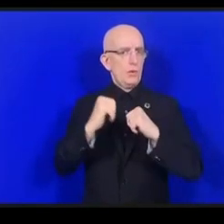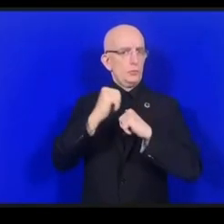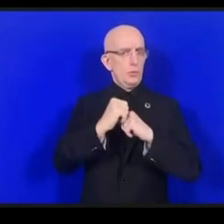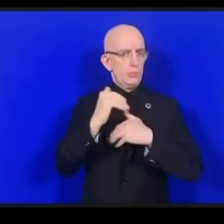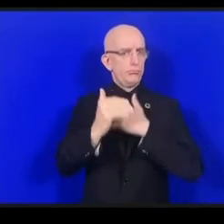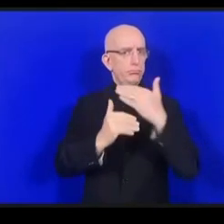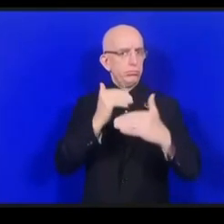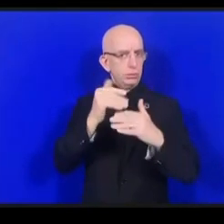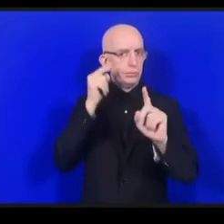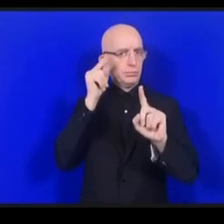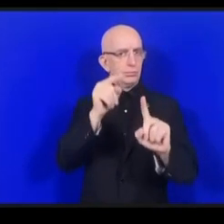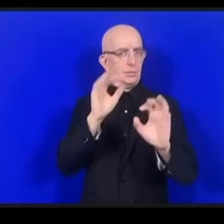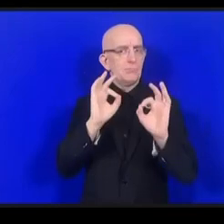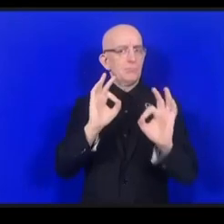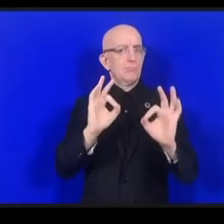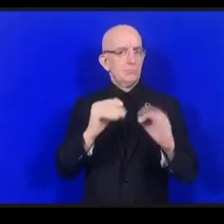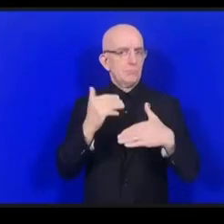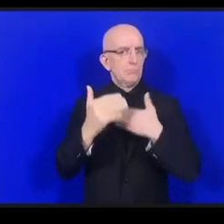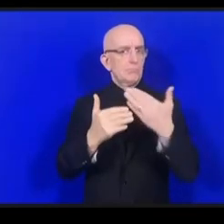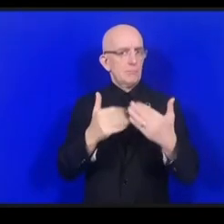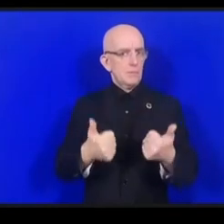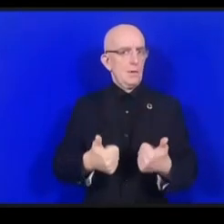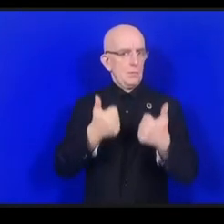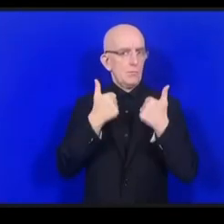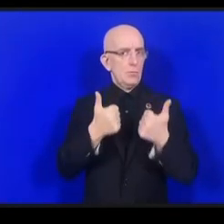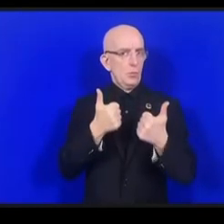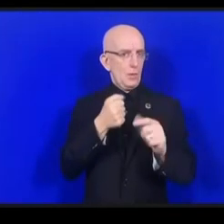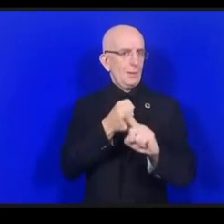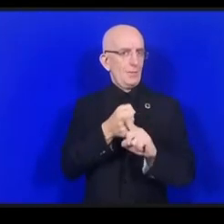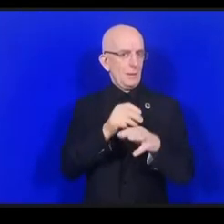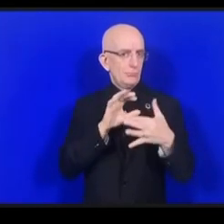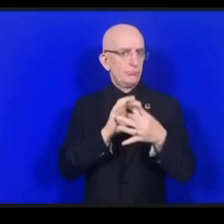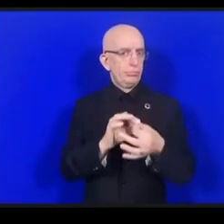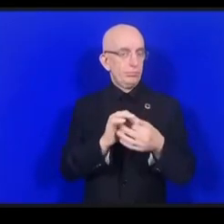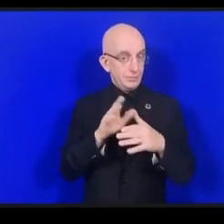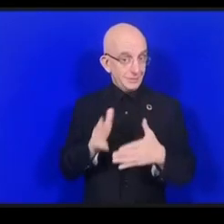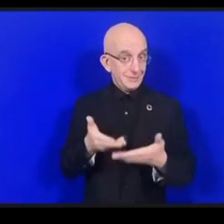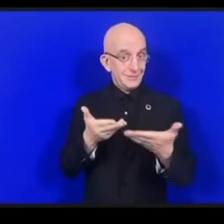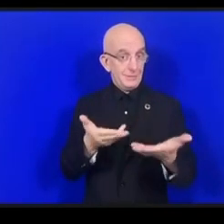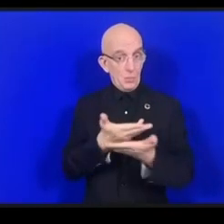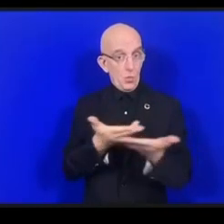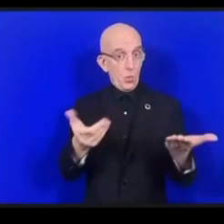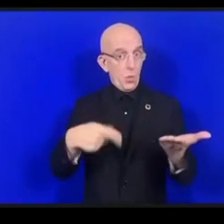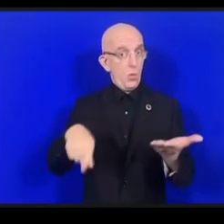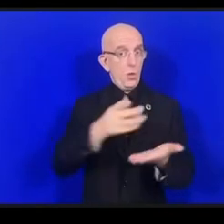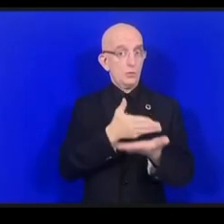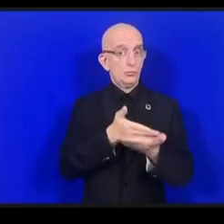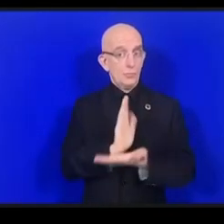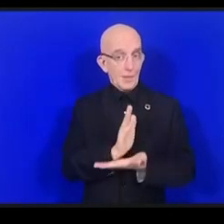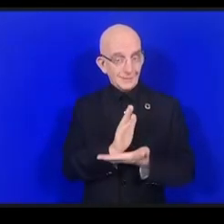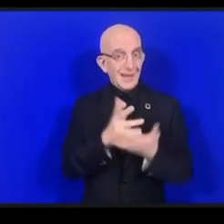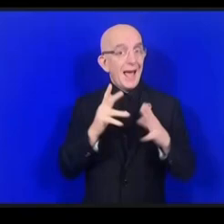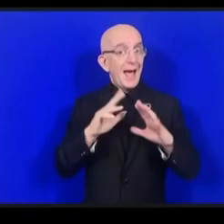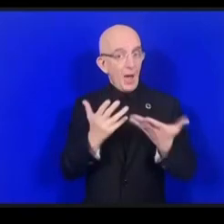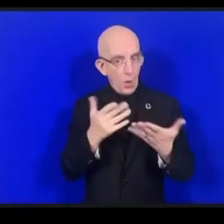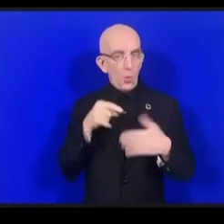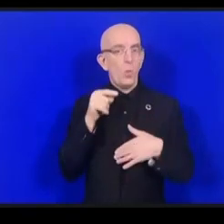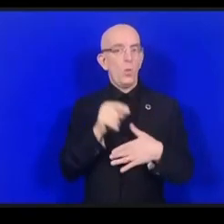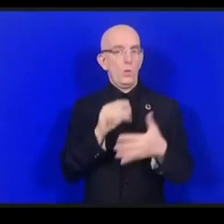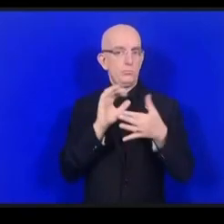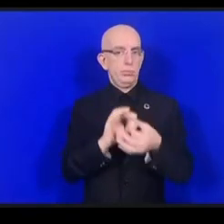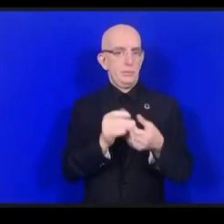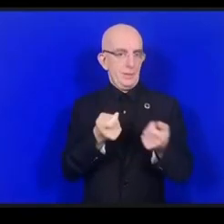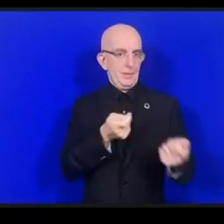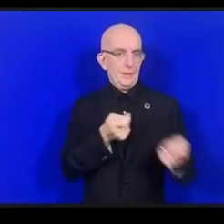فيما يتعلق بتطوير وهذه الحقوق نحن نريد أن نسمى في إثراء